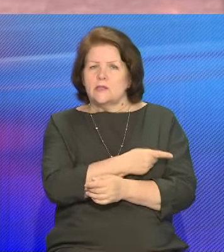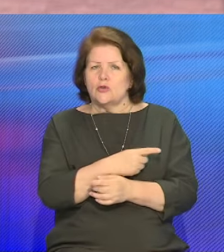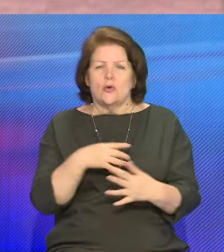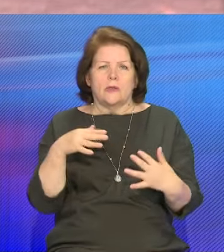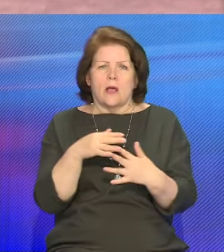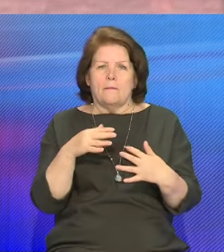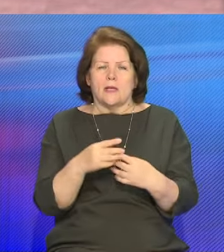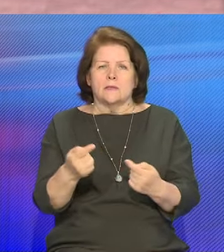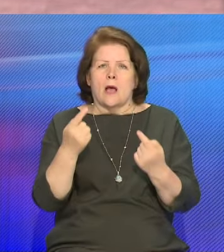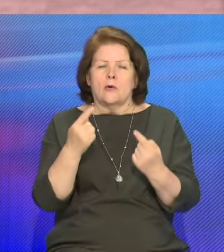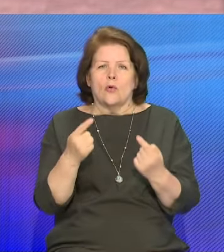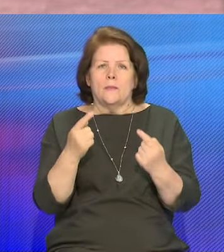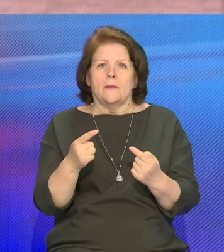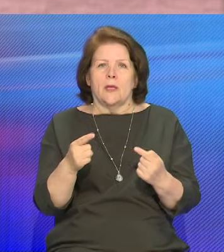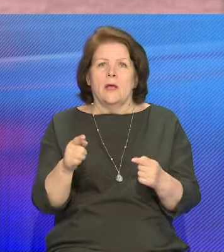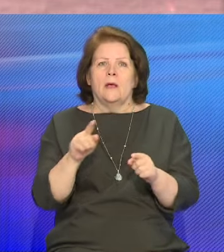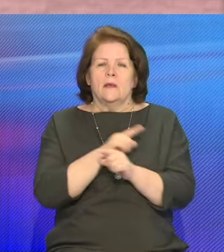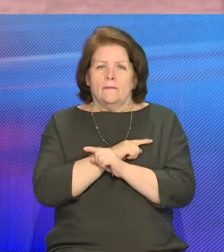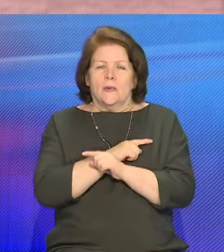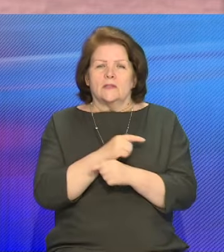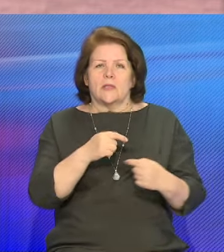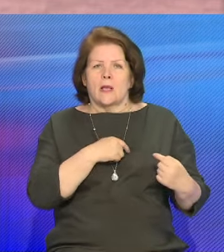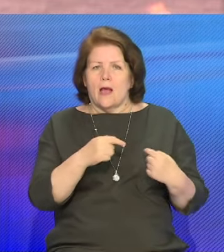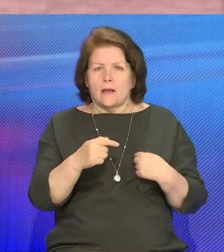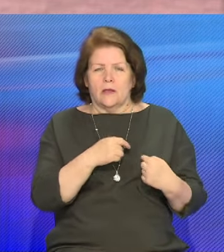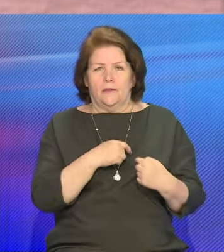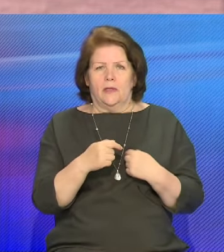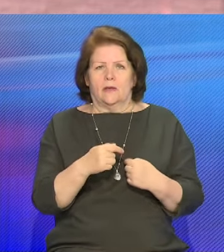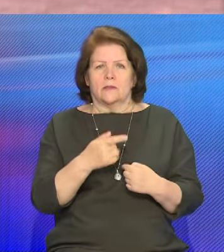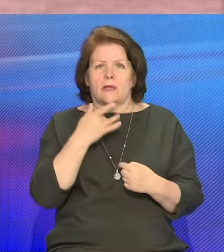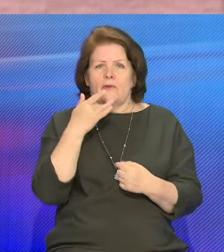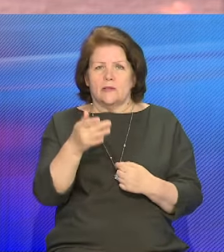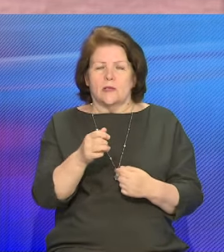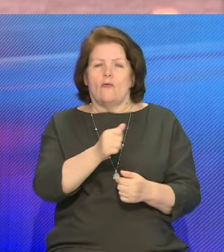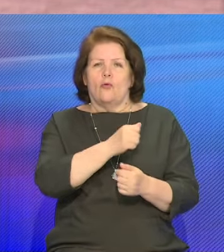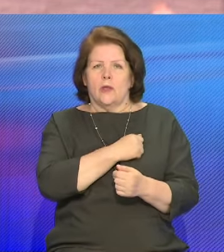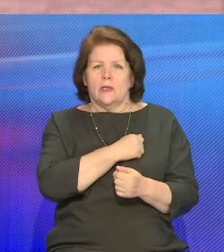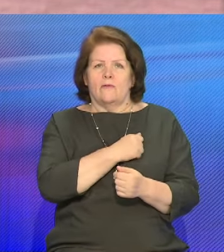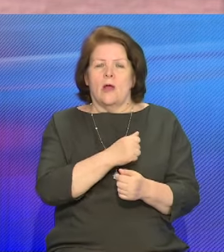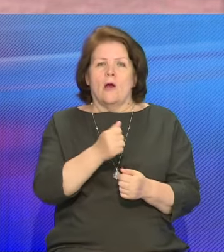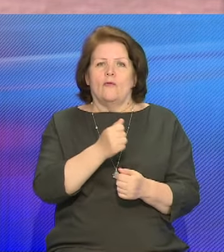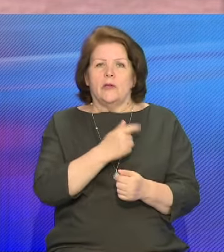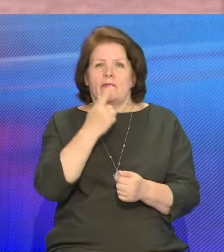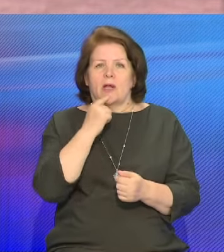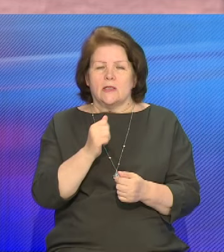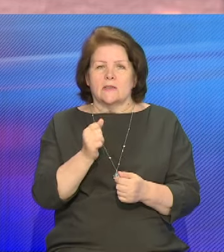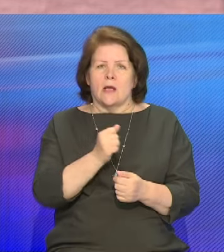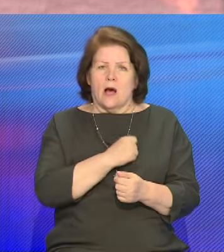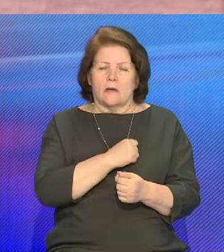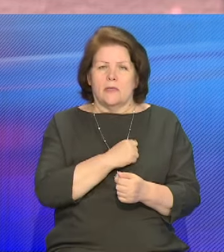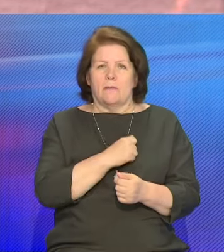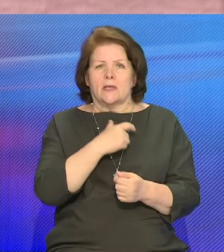потерями, с огромными страданиями советских воинов, воинов Красной Армии, партизан,